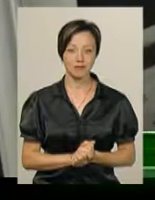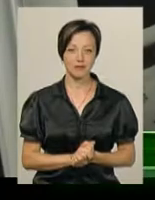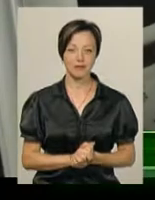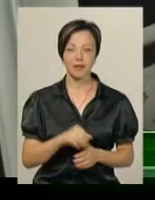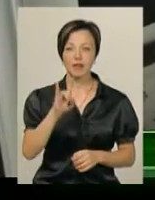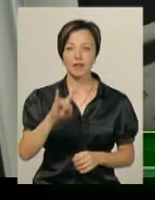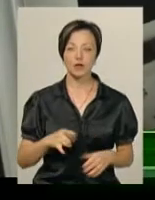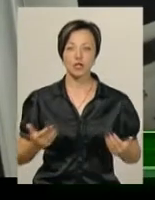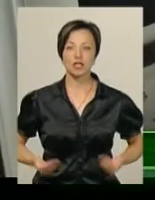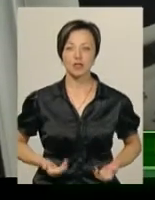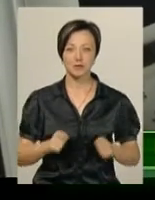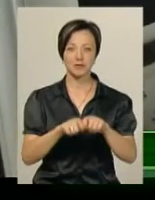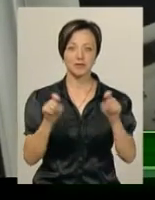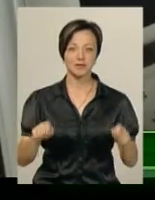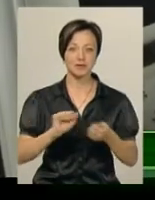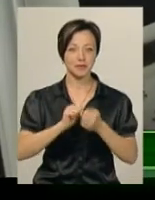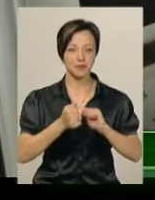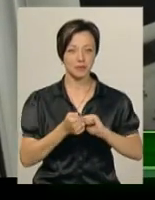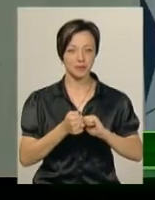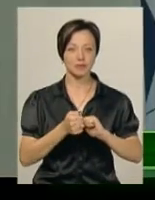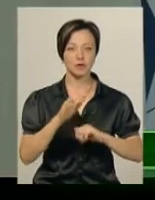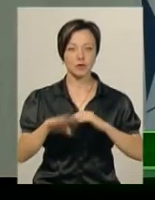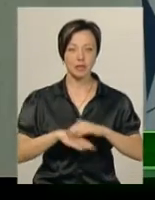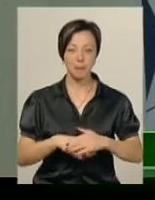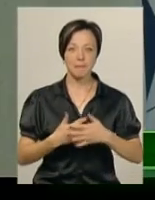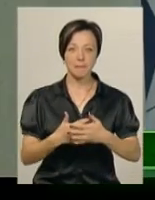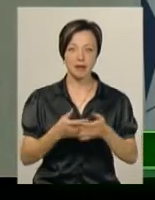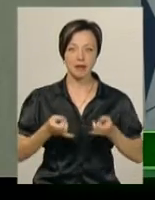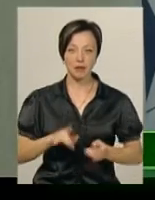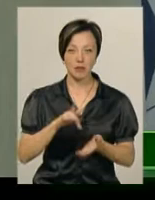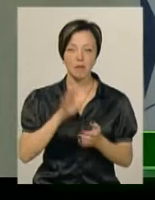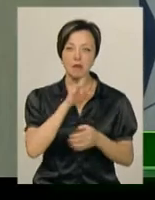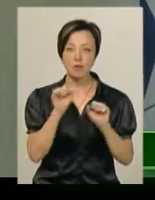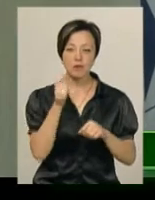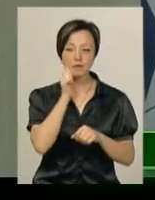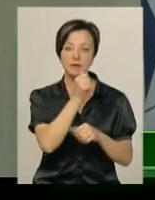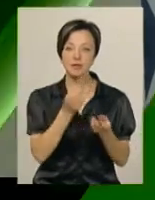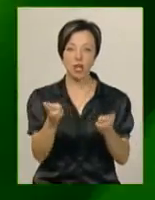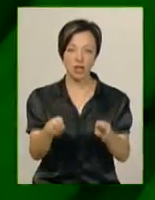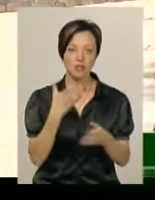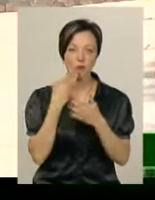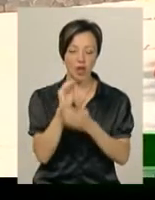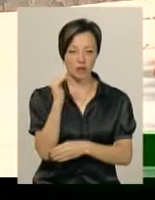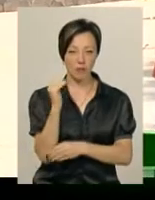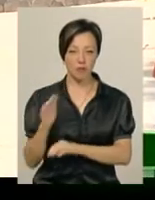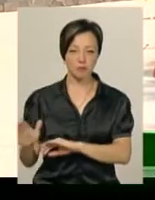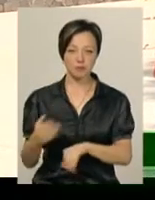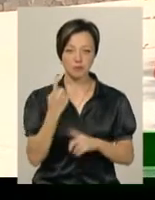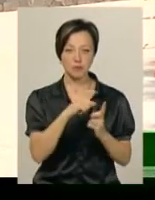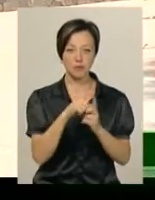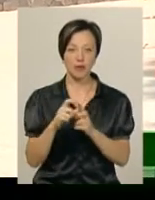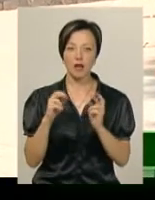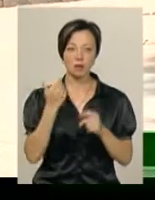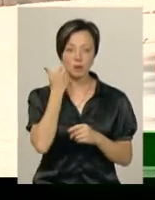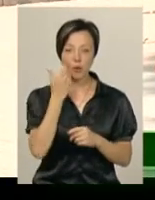Вікно життя відкрили в Кам'яць-Подільському перинатальному центрі. Тут матері можуть анонімно залишити своє немовля. Одну фразу, як тобі не